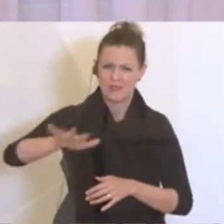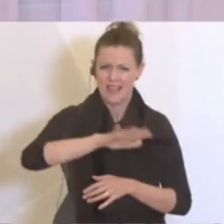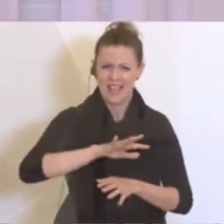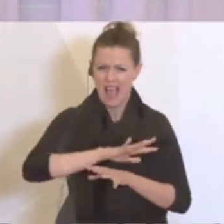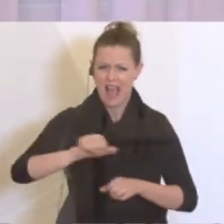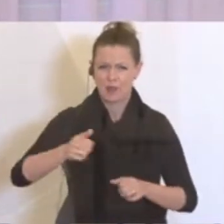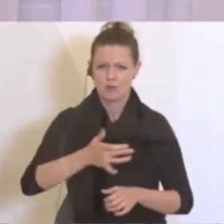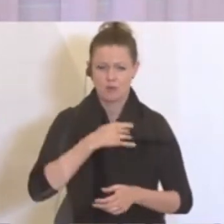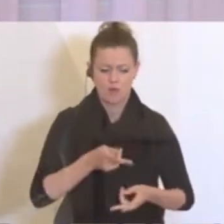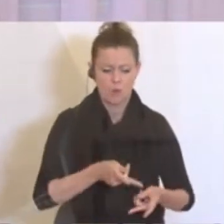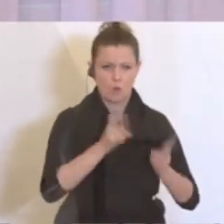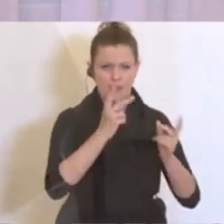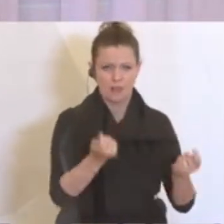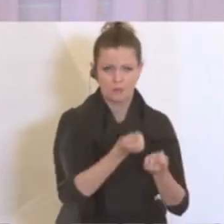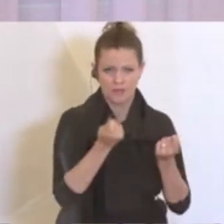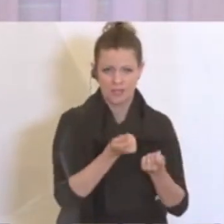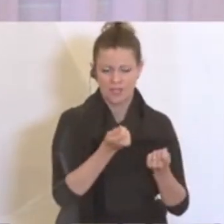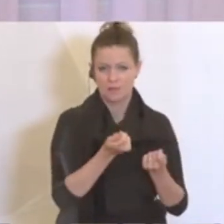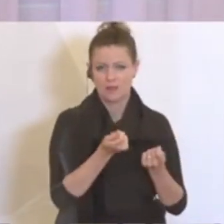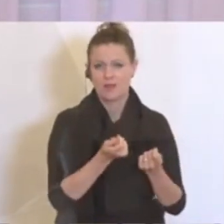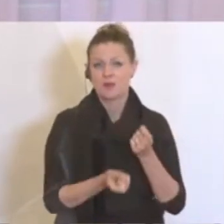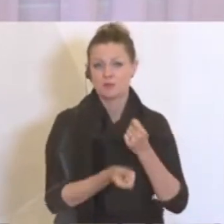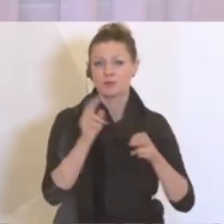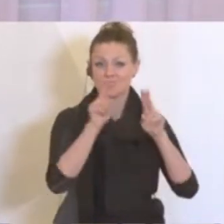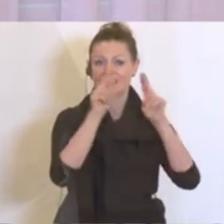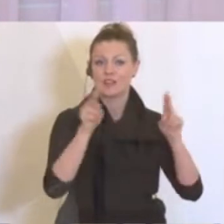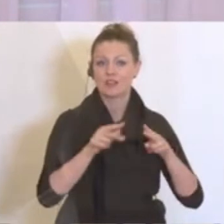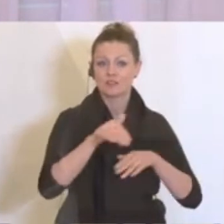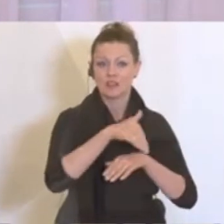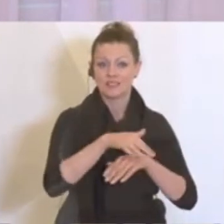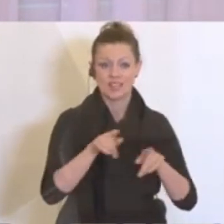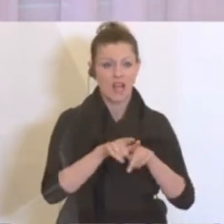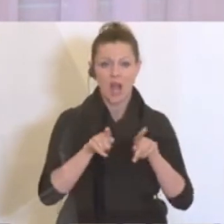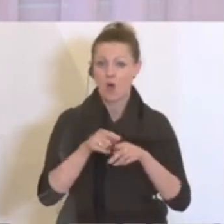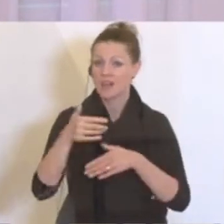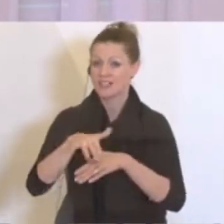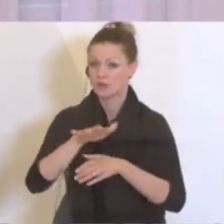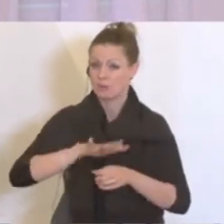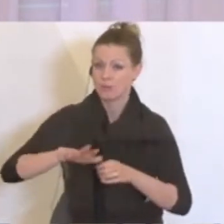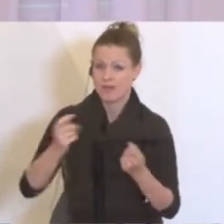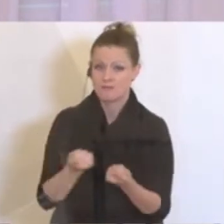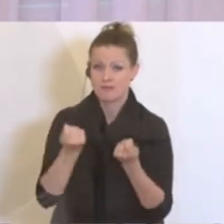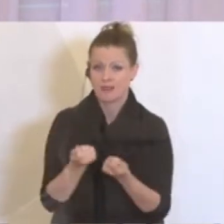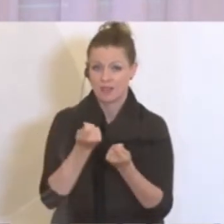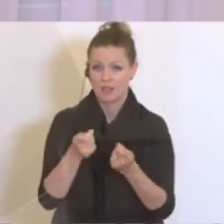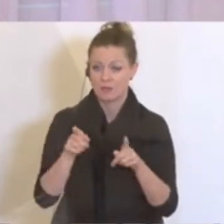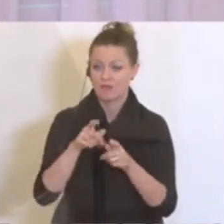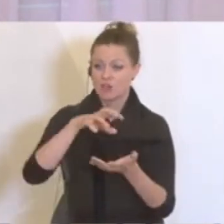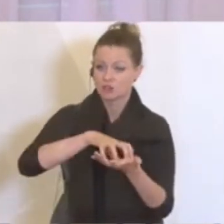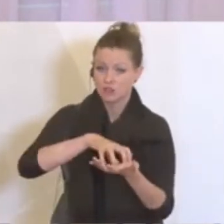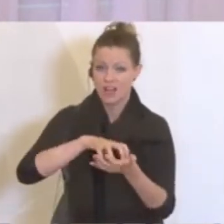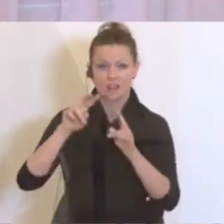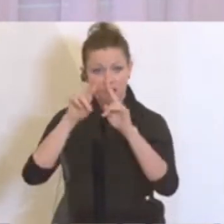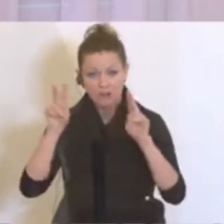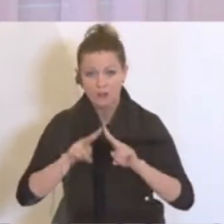Hotelbetriebe, vor allem solche, die vorwiegend internationale Gäste haben. sind unsere vielen Gastronomiebetriebe. Auch dort gibt es viele, die in den Städten viele